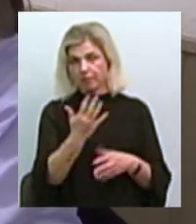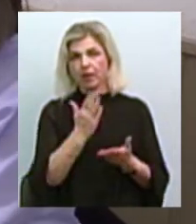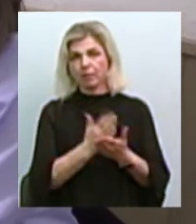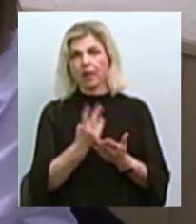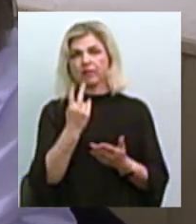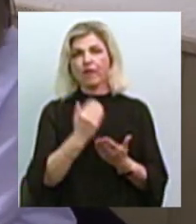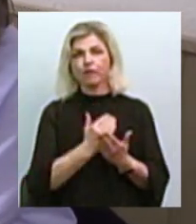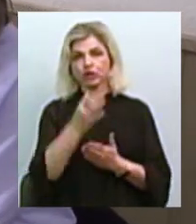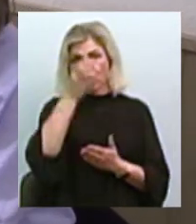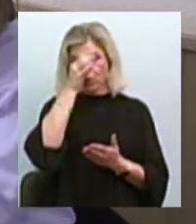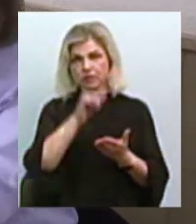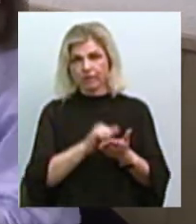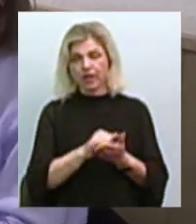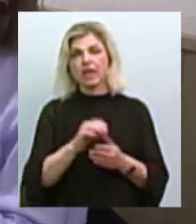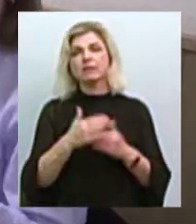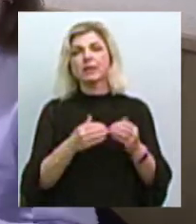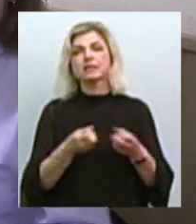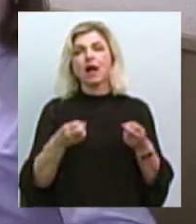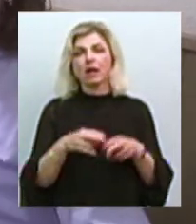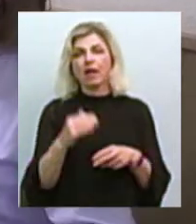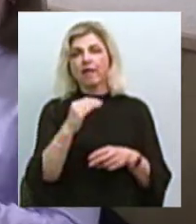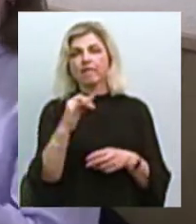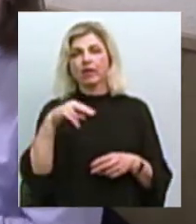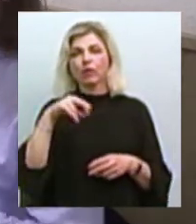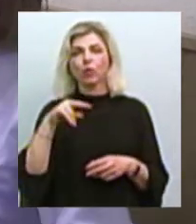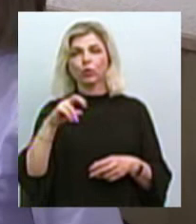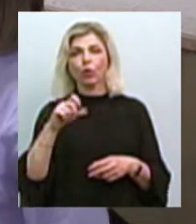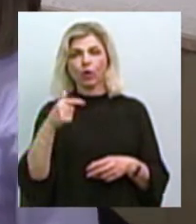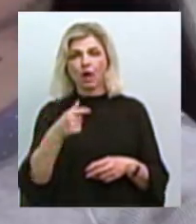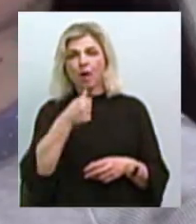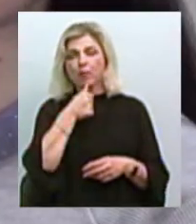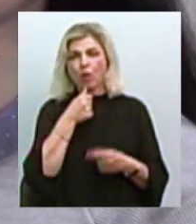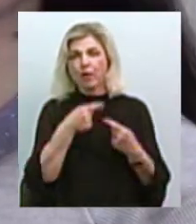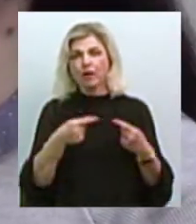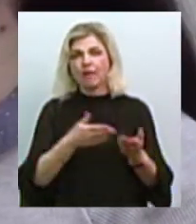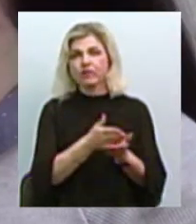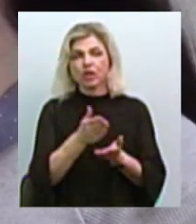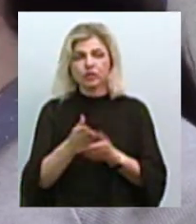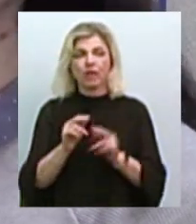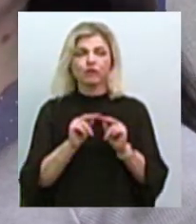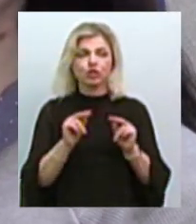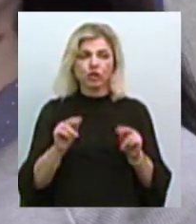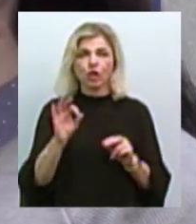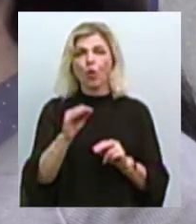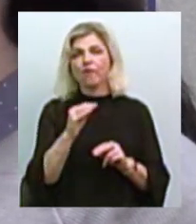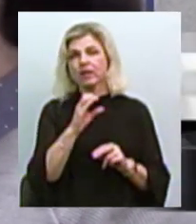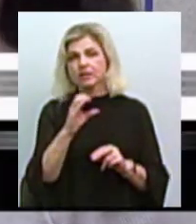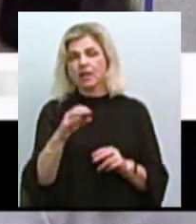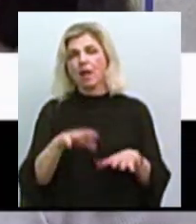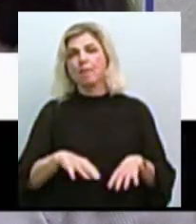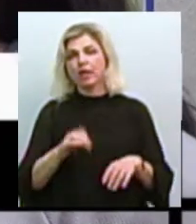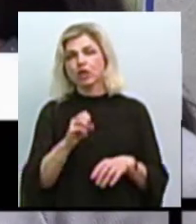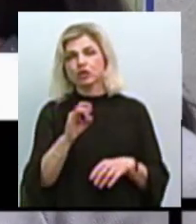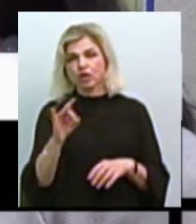вищі освіти, спеціальність філолог. Спробувала себе в різних галузях. Працювала вчителем, офіс-менеджером, контент-менеджером.